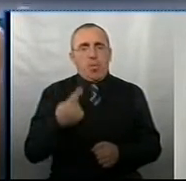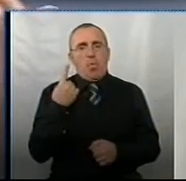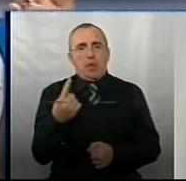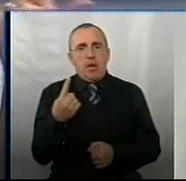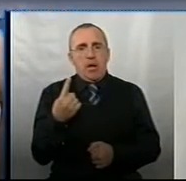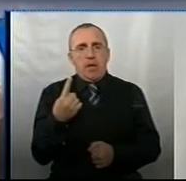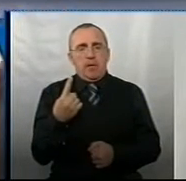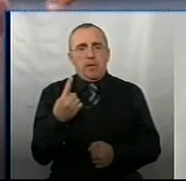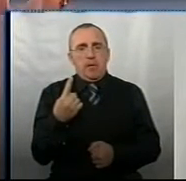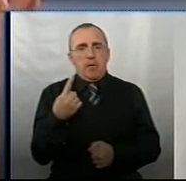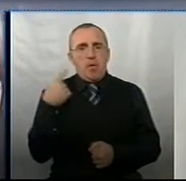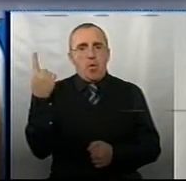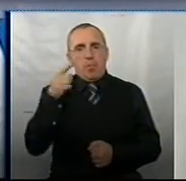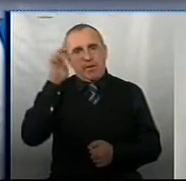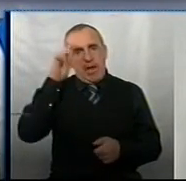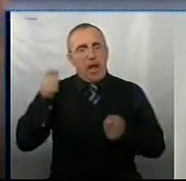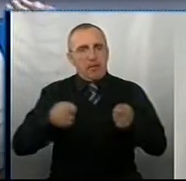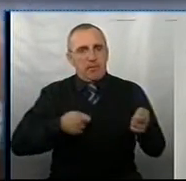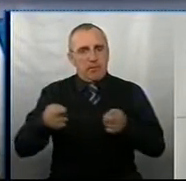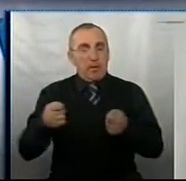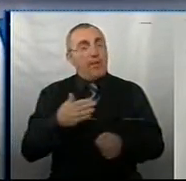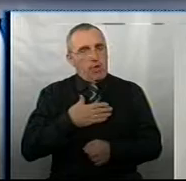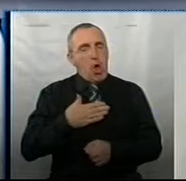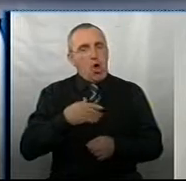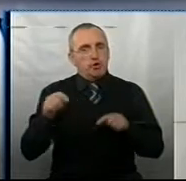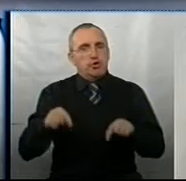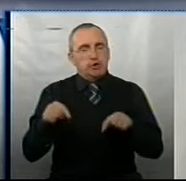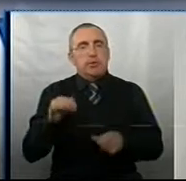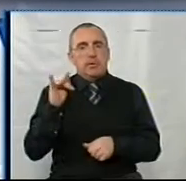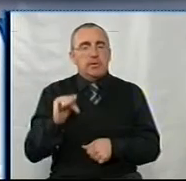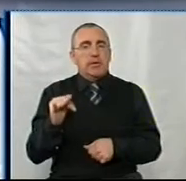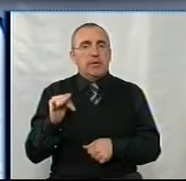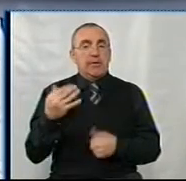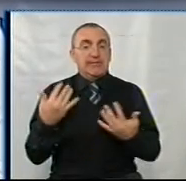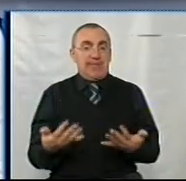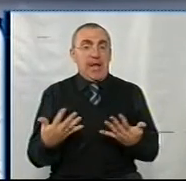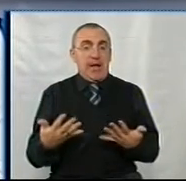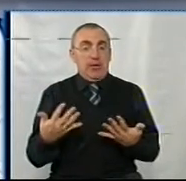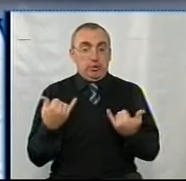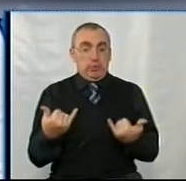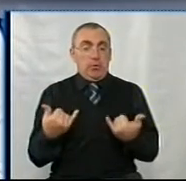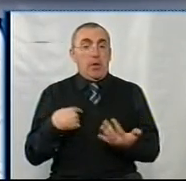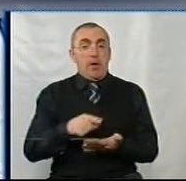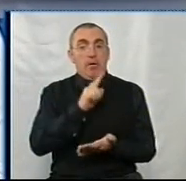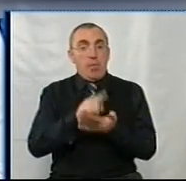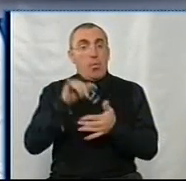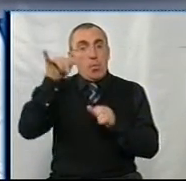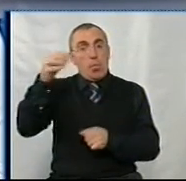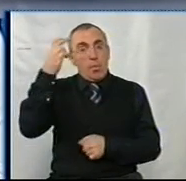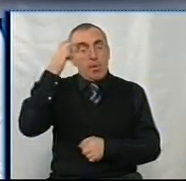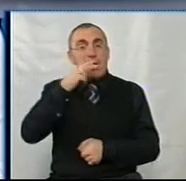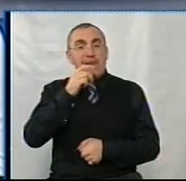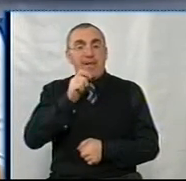облдержадміністрація, ну наша. І зараз, сьогодні я повинна бути в Києві на